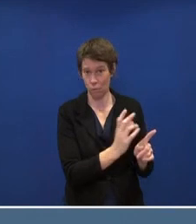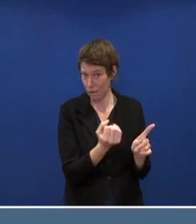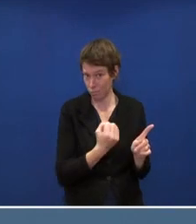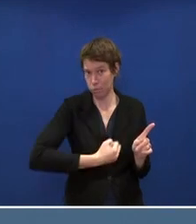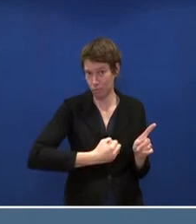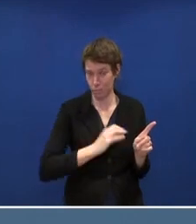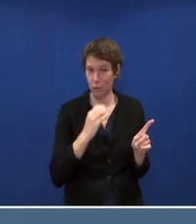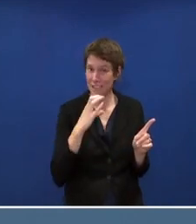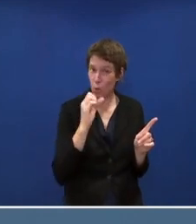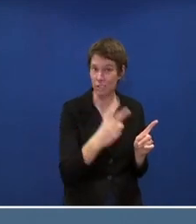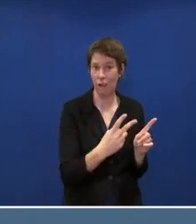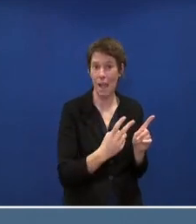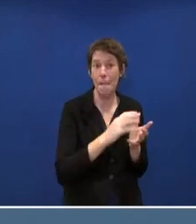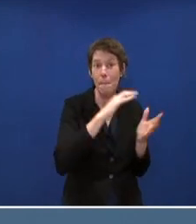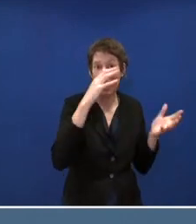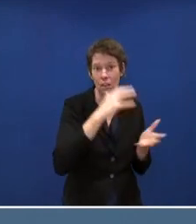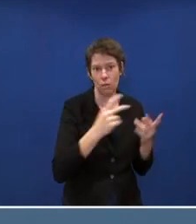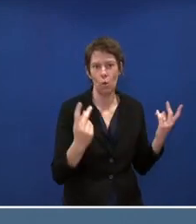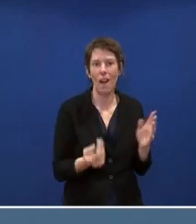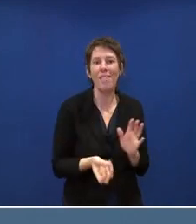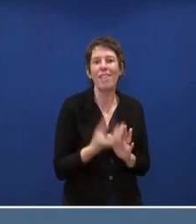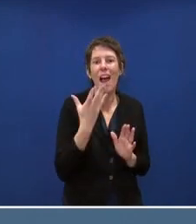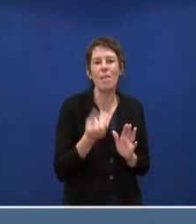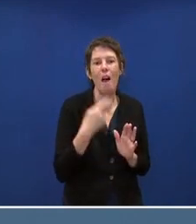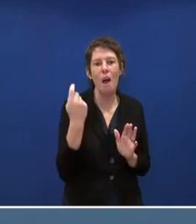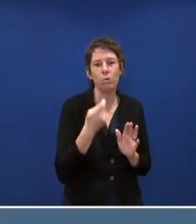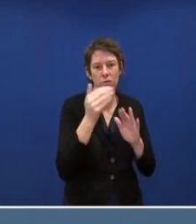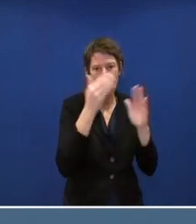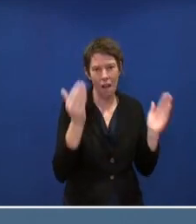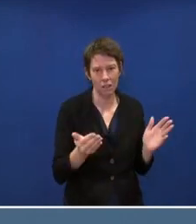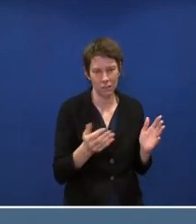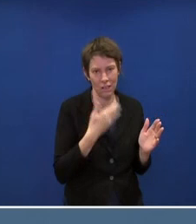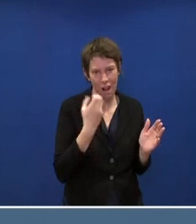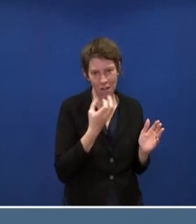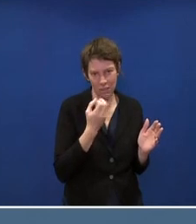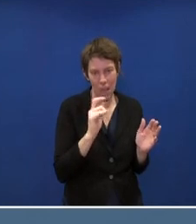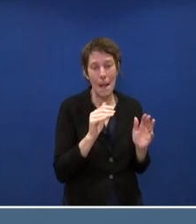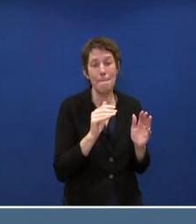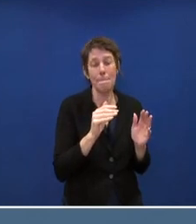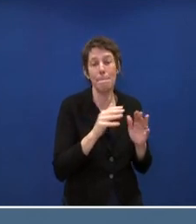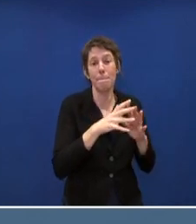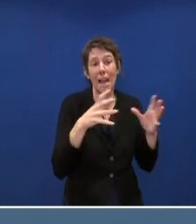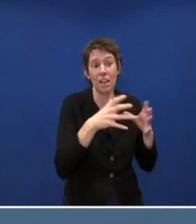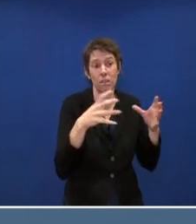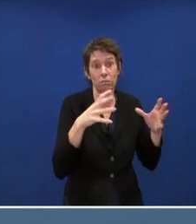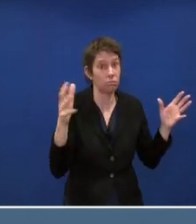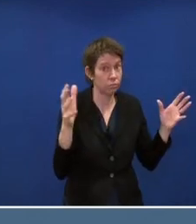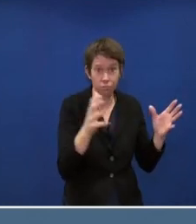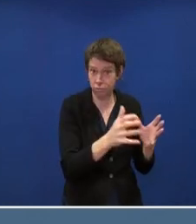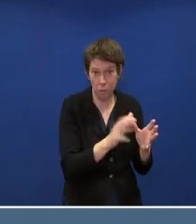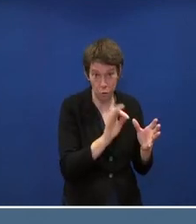CO2-Mengen oder die Treibhausgasmengen insgesamt in einem Bereich nicht sinken, dann